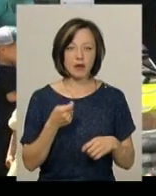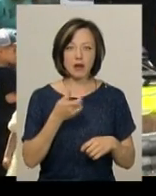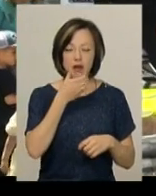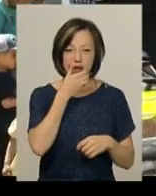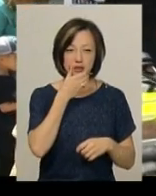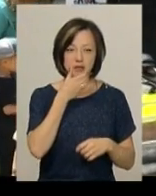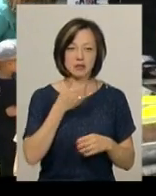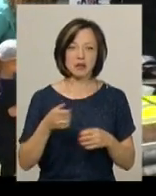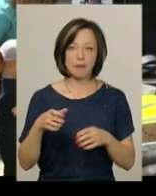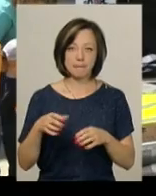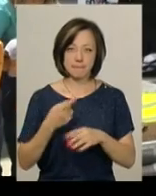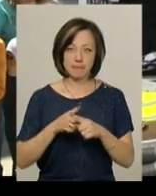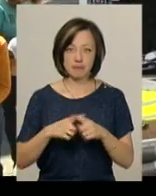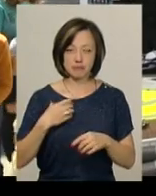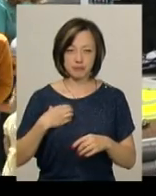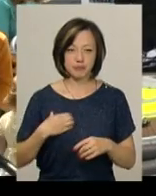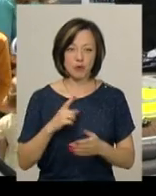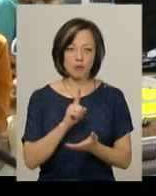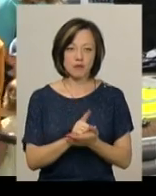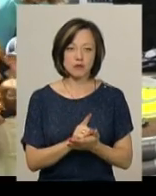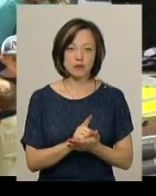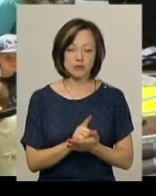Рація перенесна, це обов'язково.